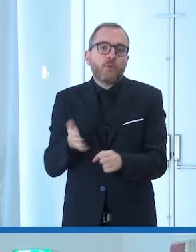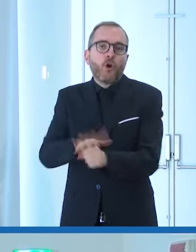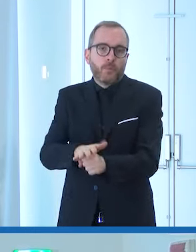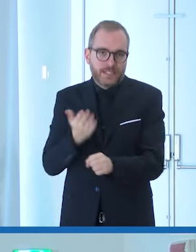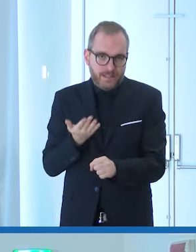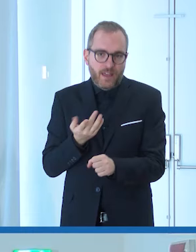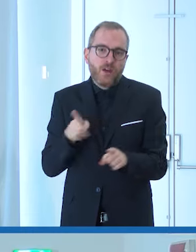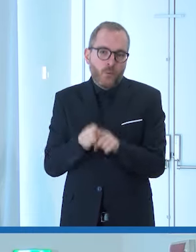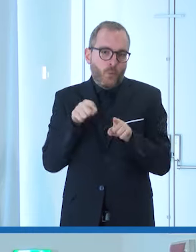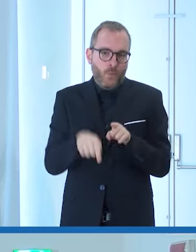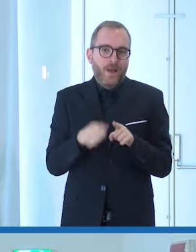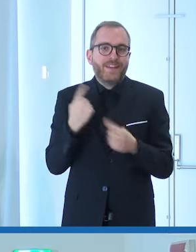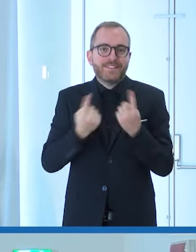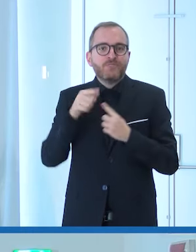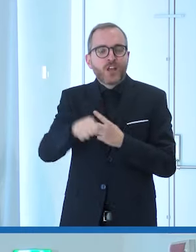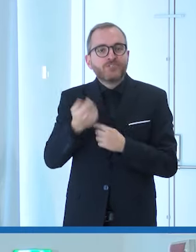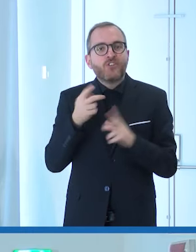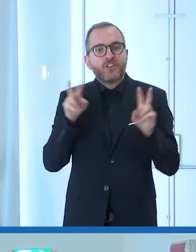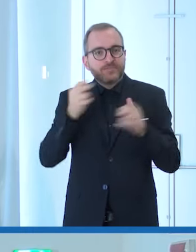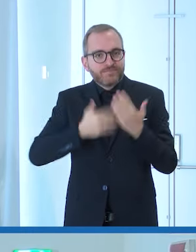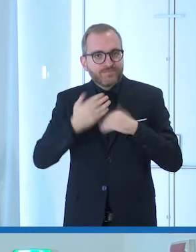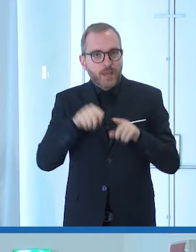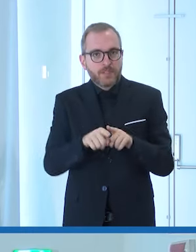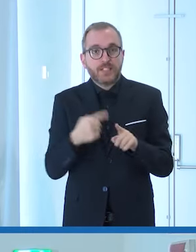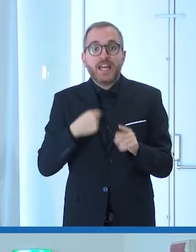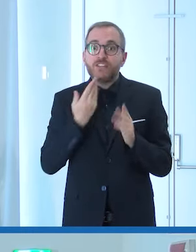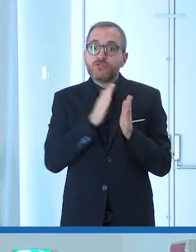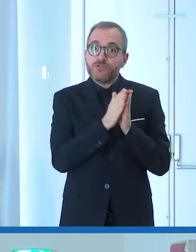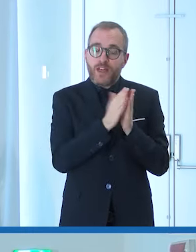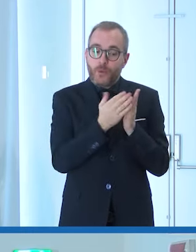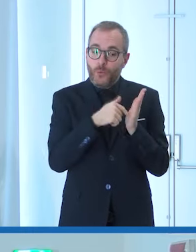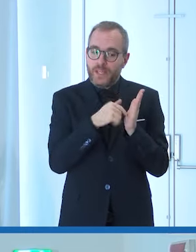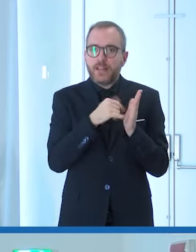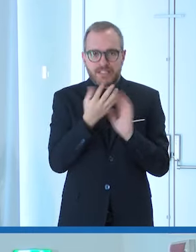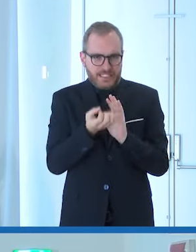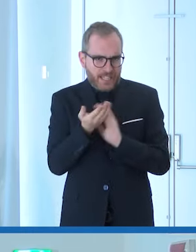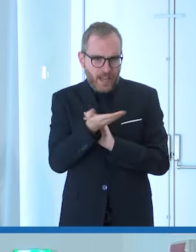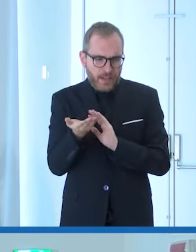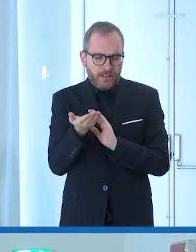in questo io vi indico un piccolo glossario poi lo trovate nella guida se la scaricate